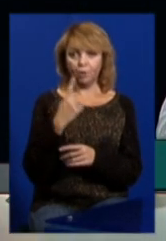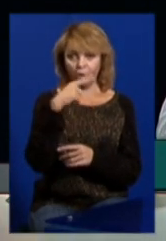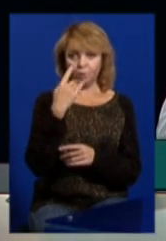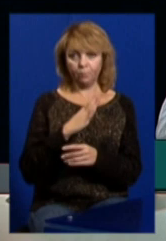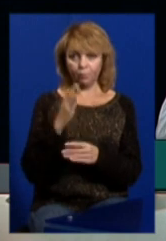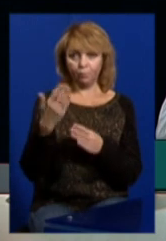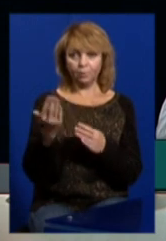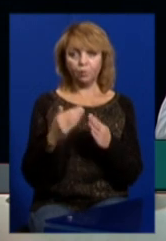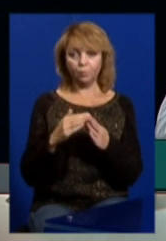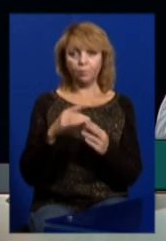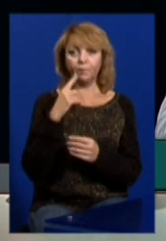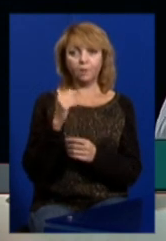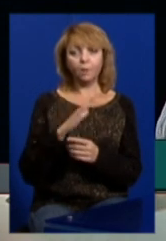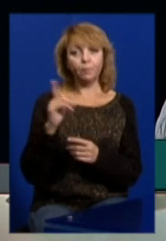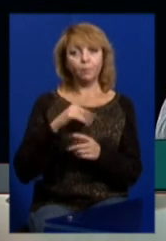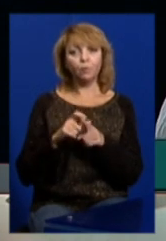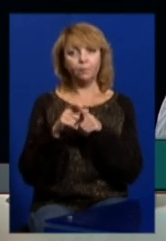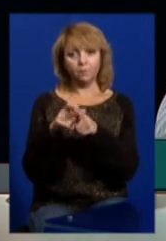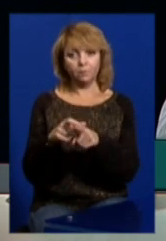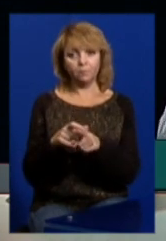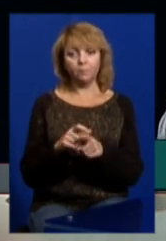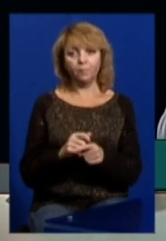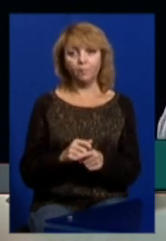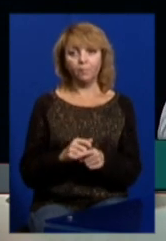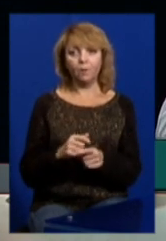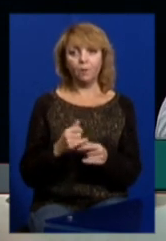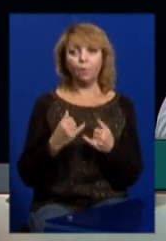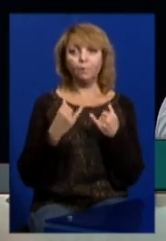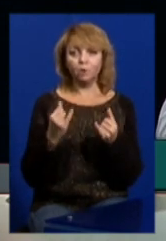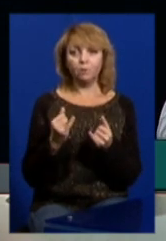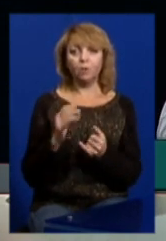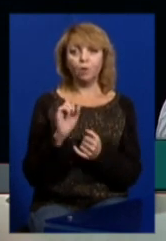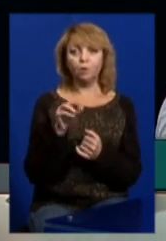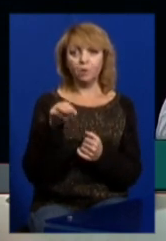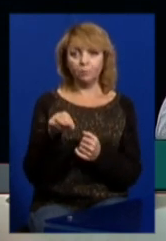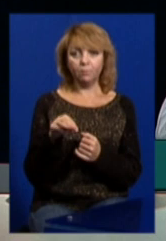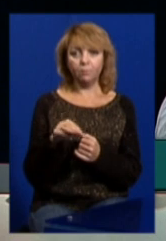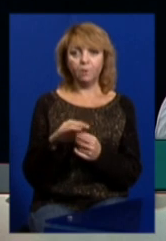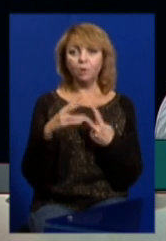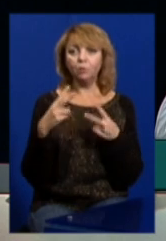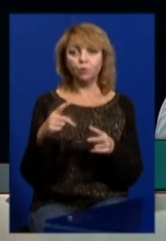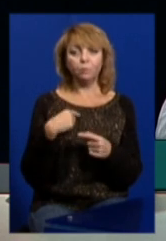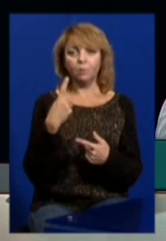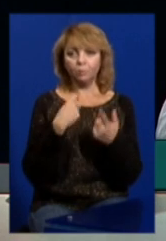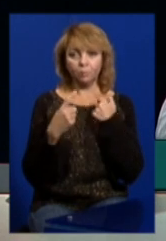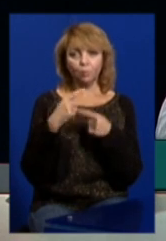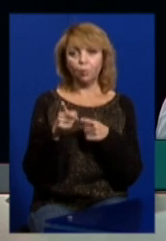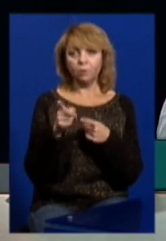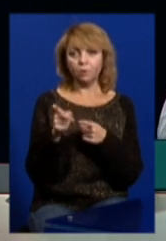ще я їм відповів. Шановний анонім, не треба мені погрожувати.